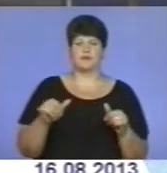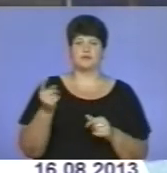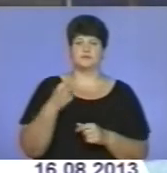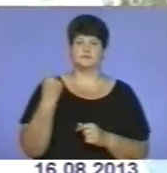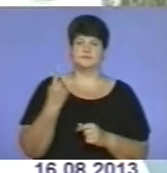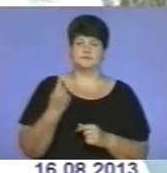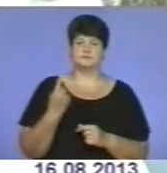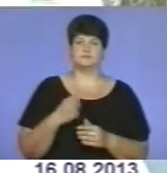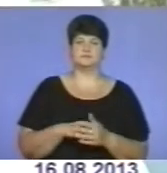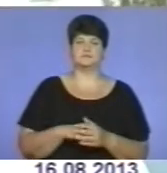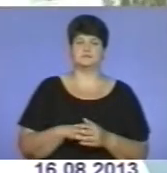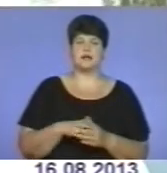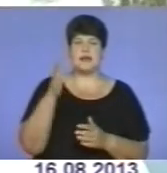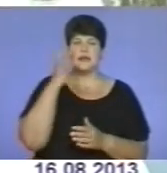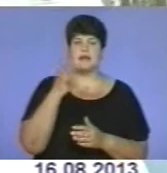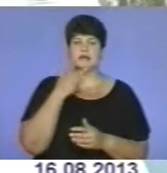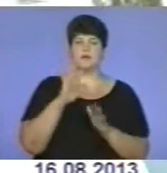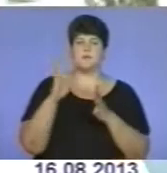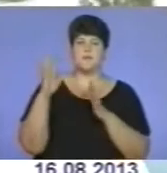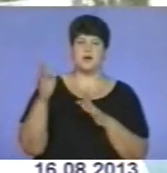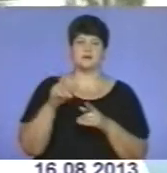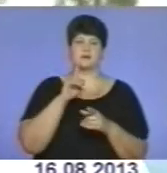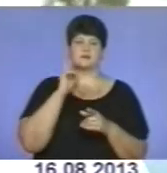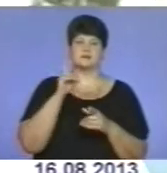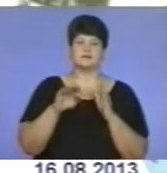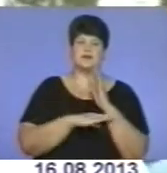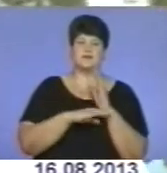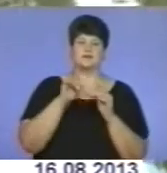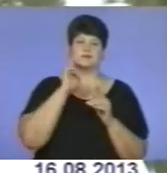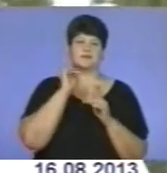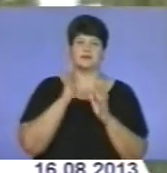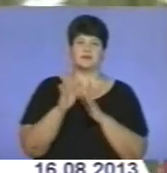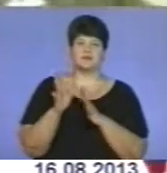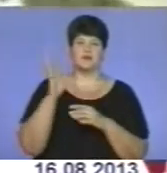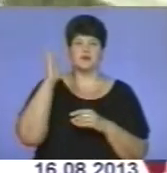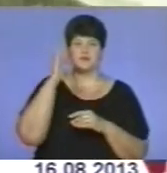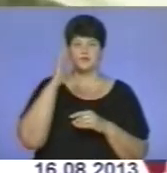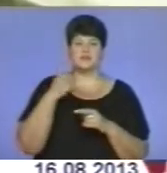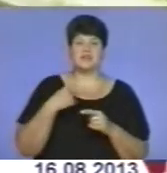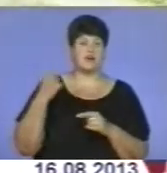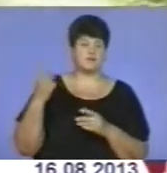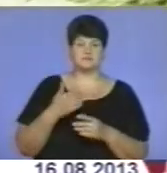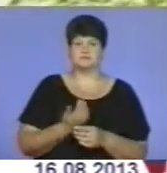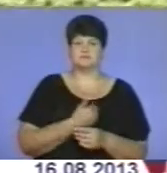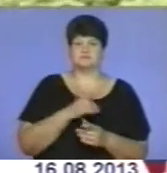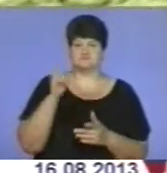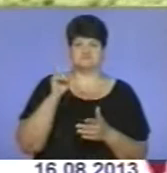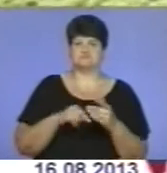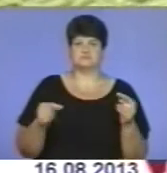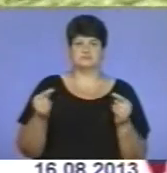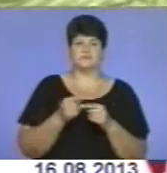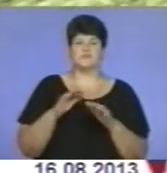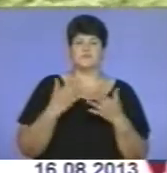далі. Літо, парк, дерева, зелена трава, а ще водойма з теплою водою. Я впевнена, що тут відпочиває